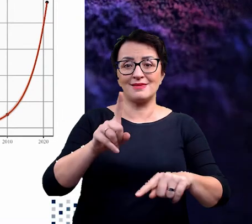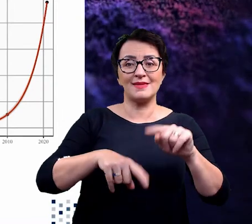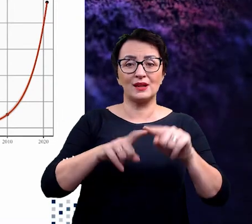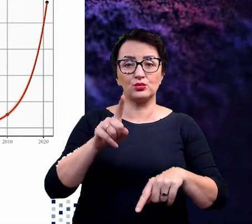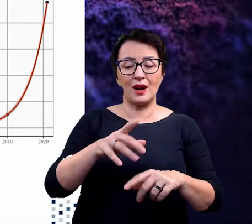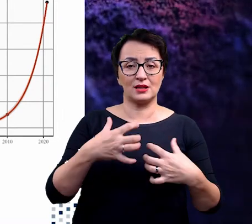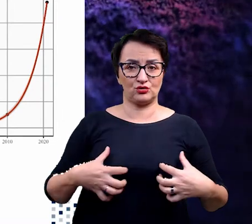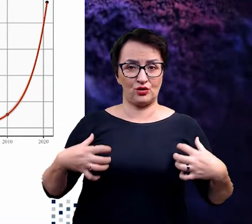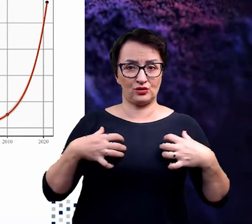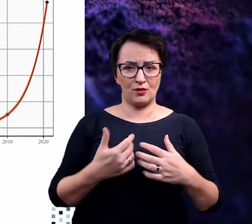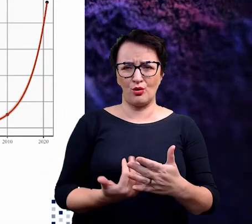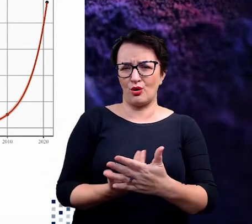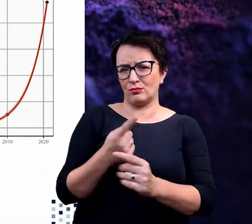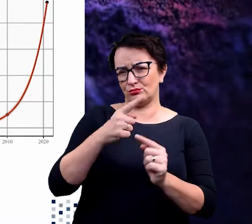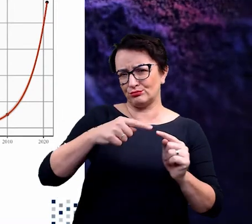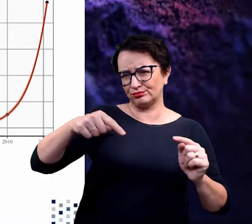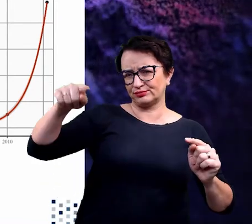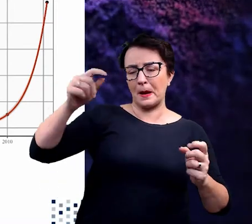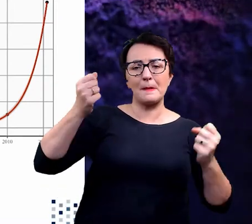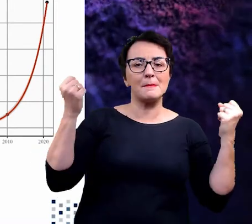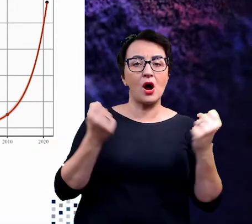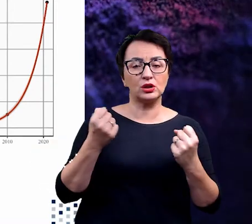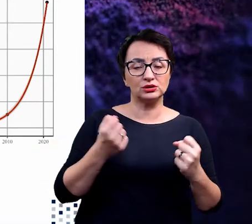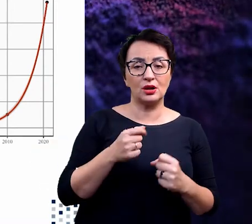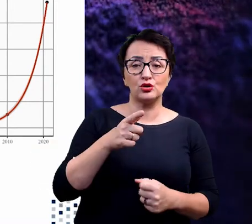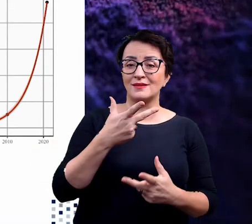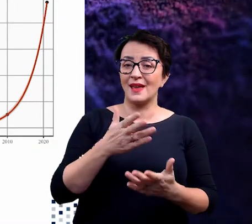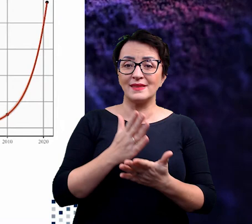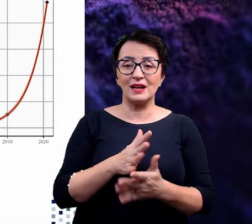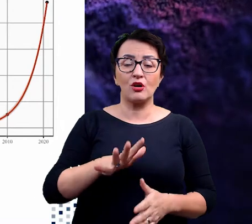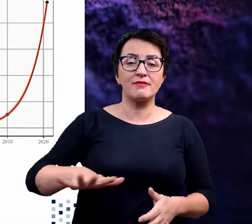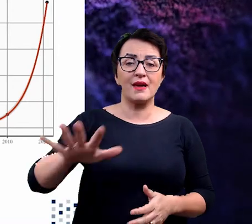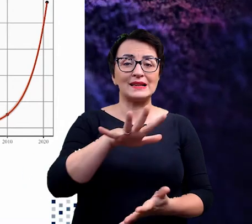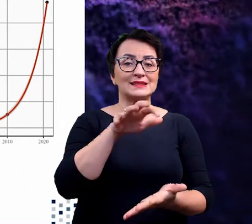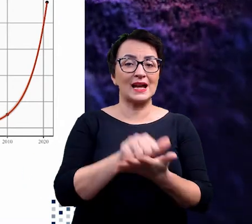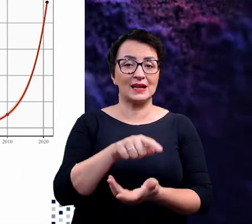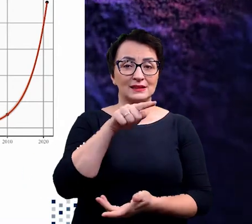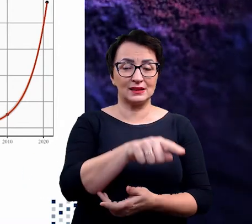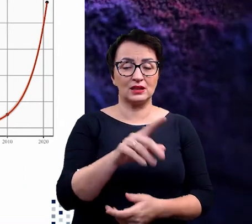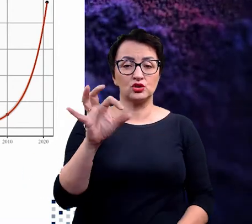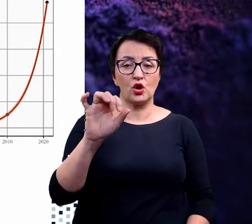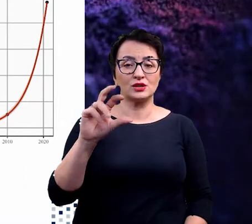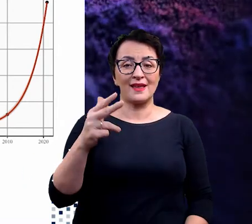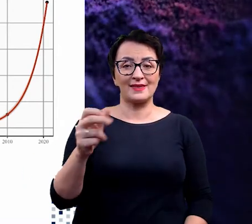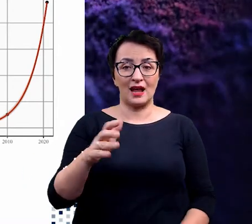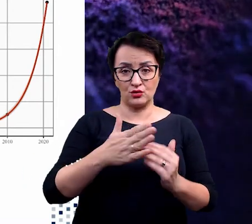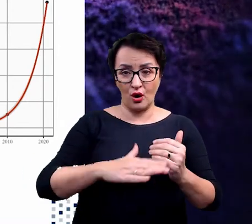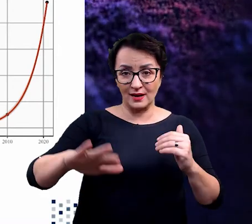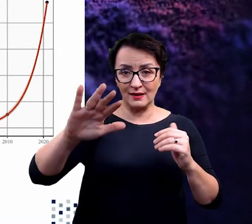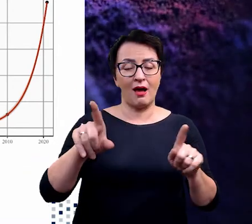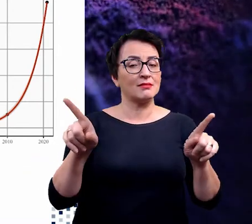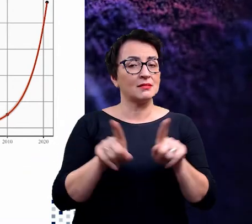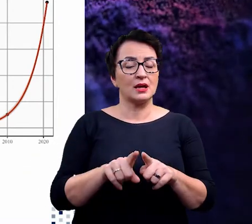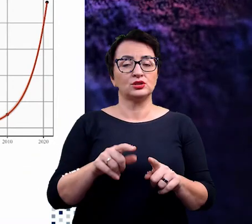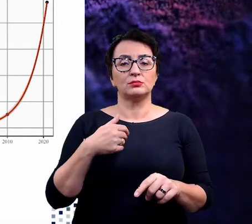Wykładniczy wzrost, taki jak widzimy tutaj, zanotowaliśmy nie tylko dla terenu zajętego przez sosnę w badanej przez nas dolinie, ale także dla takich